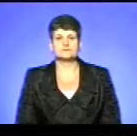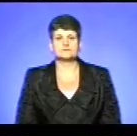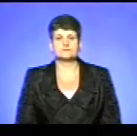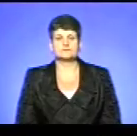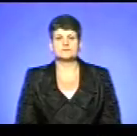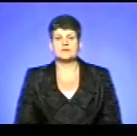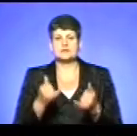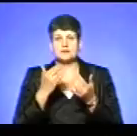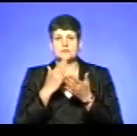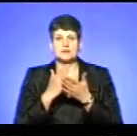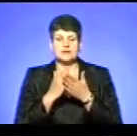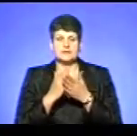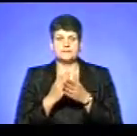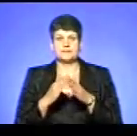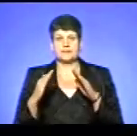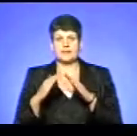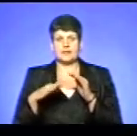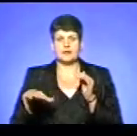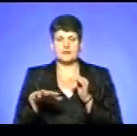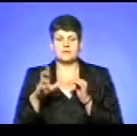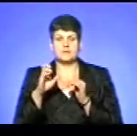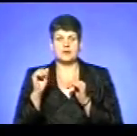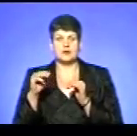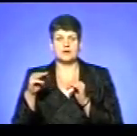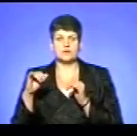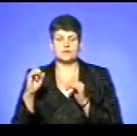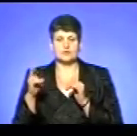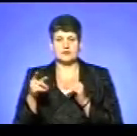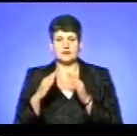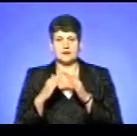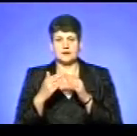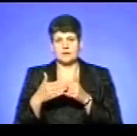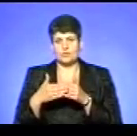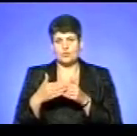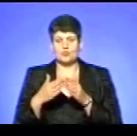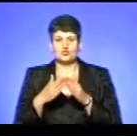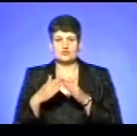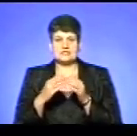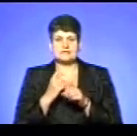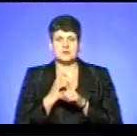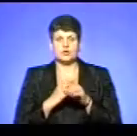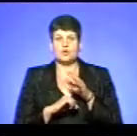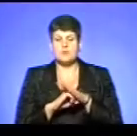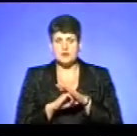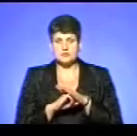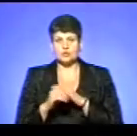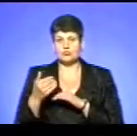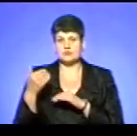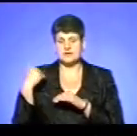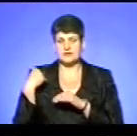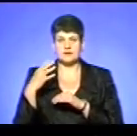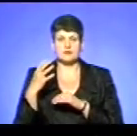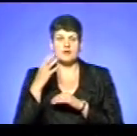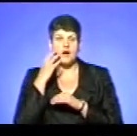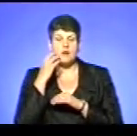Зараз ми знаходимося на обістю батюків. Їхня хата зразу по сусідству з спиртобазою. От позаду мене яблунька,